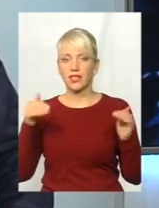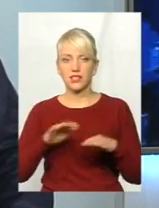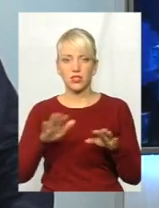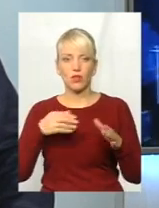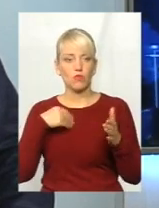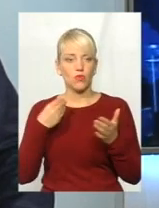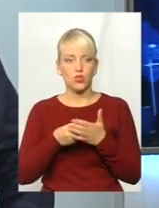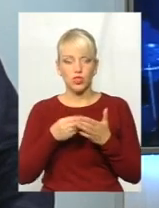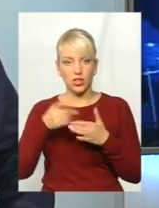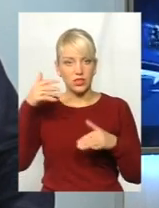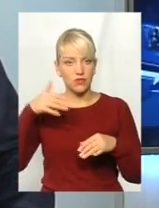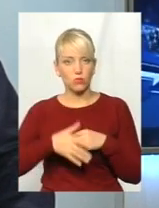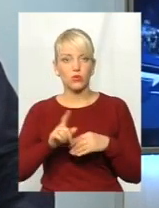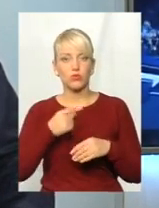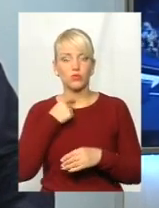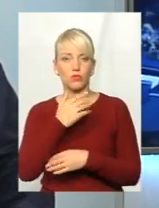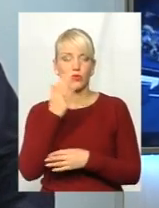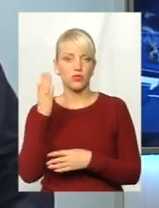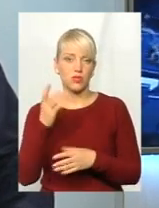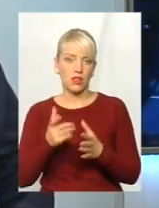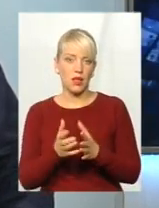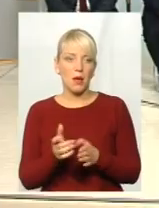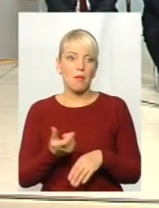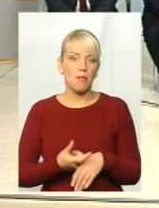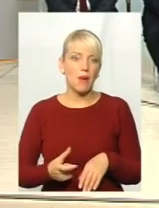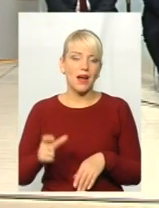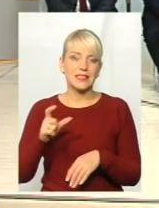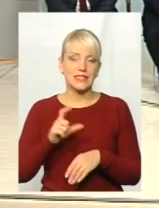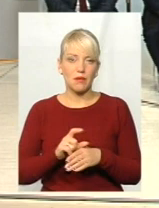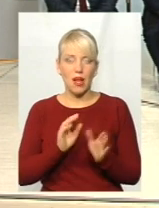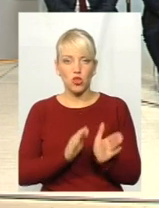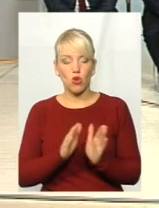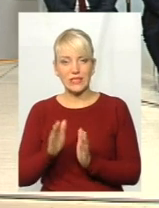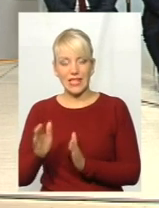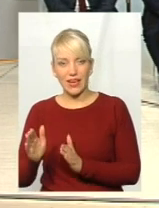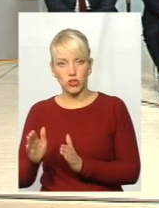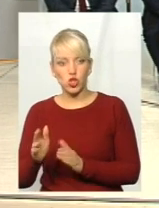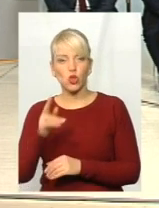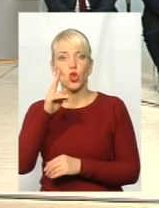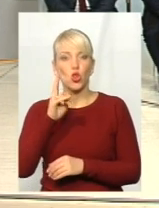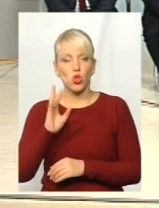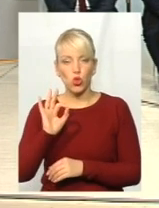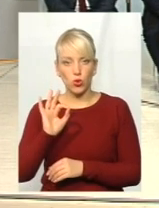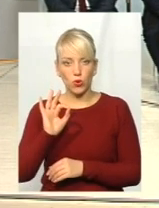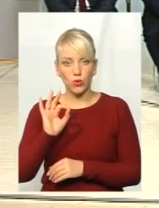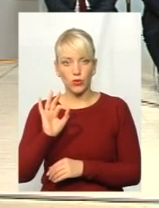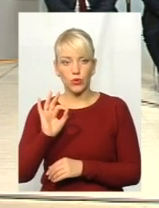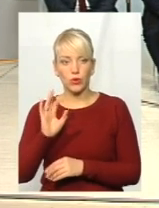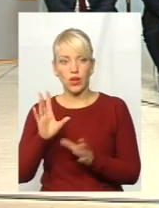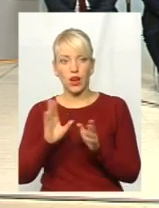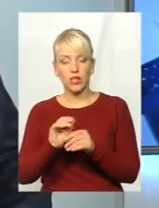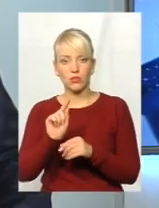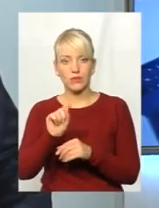бюджет свідомий, тому що його проголосували максимально злагоджено. Разом з тим, питання